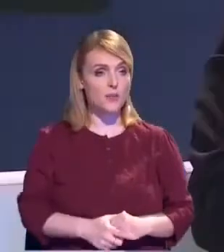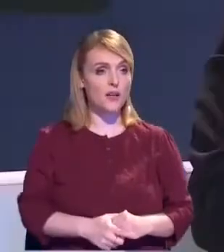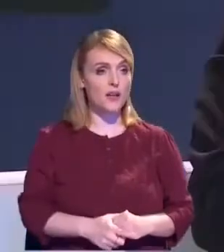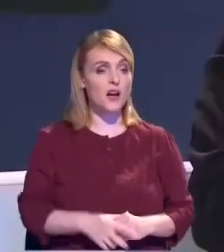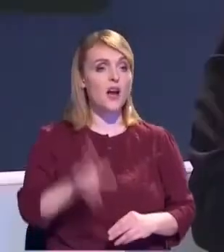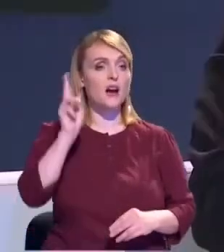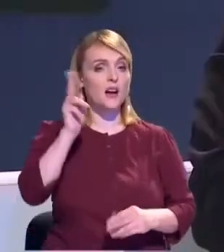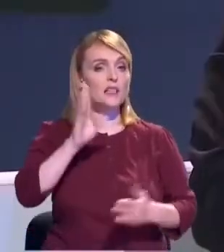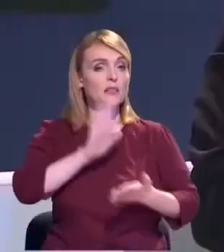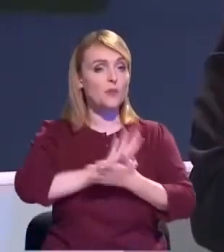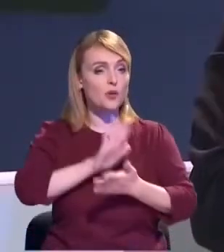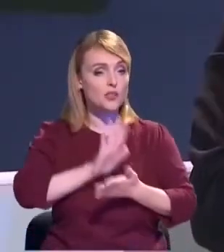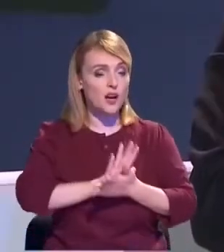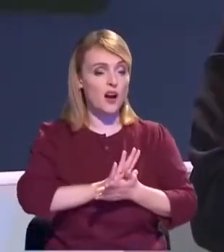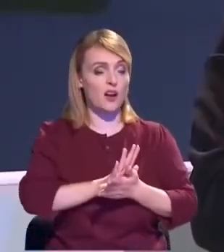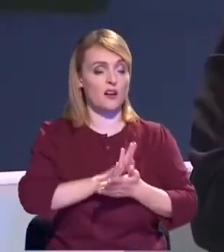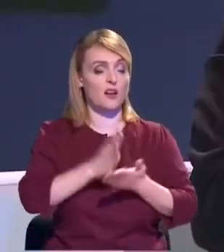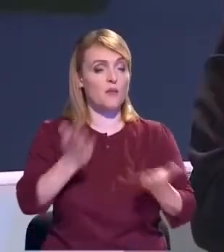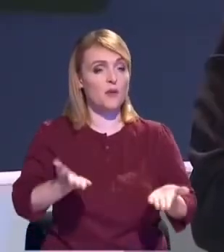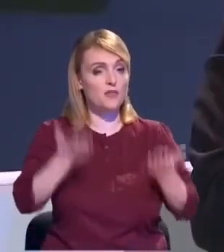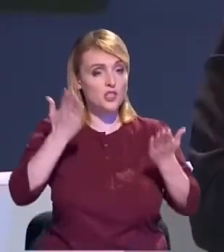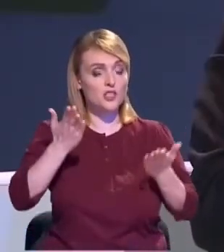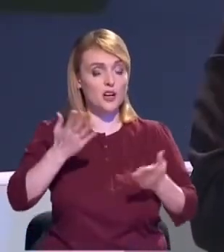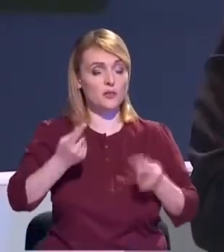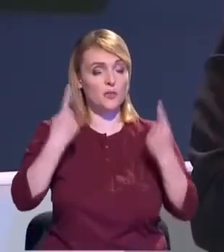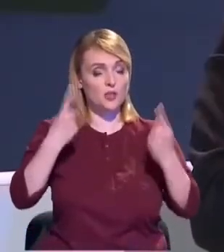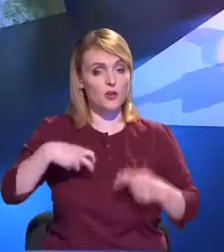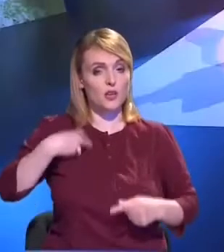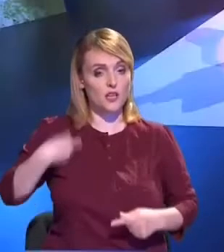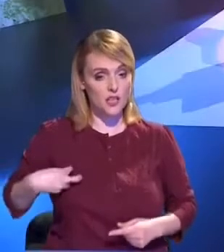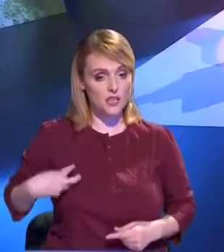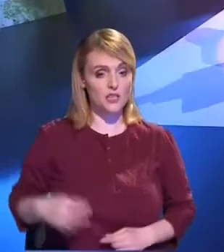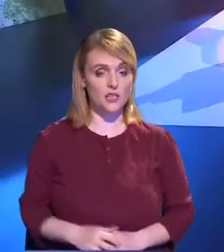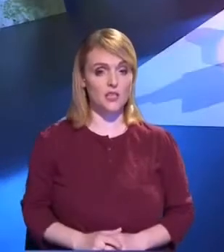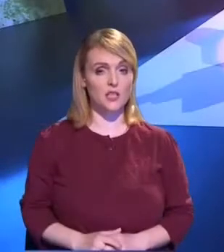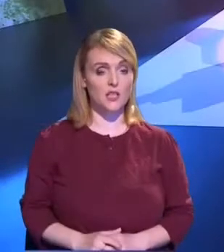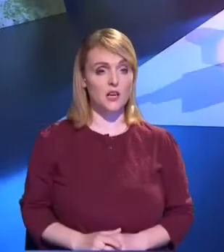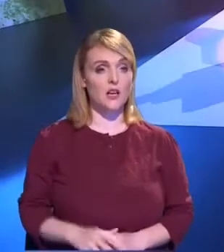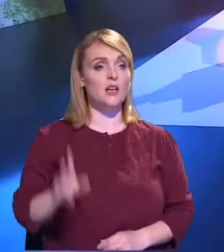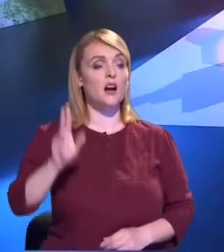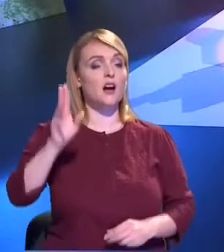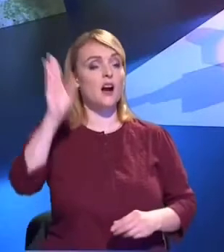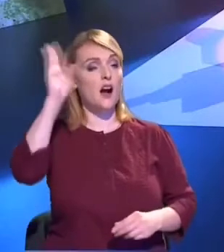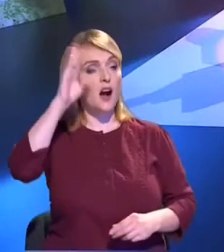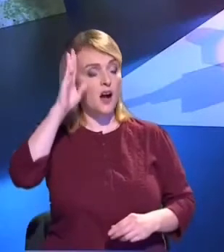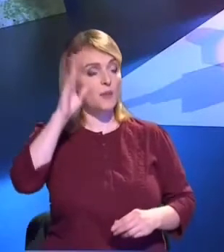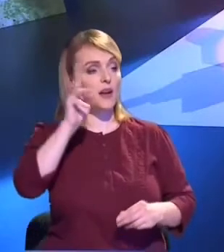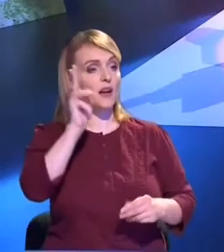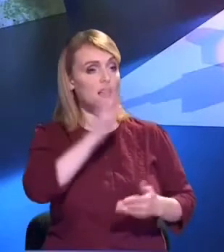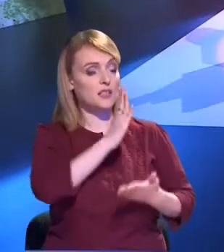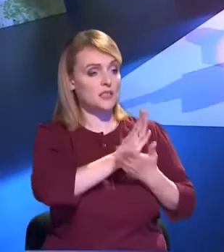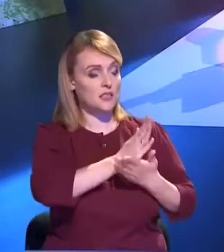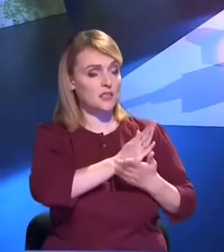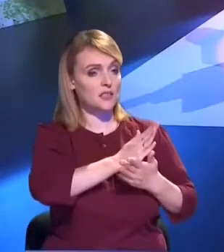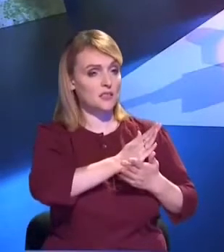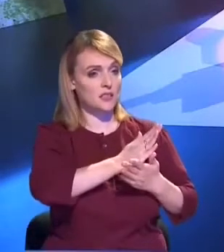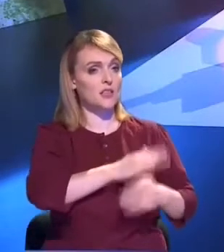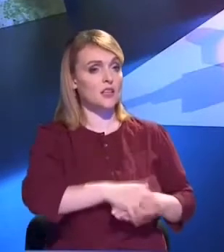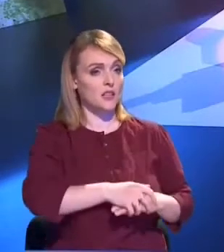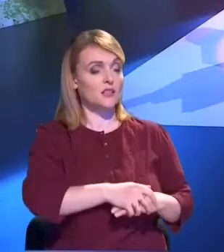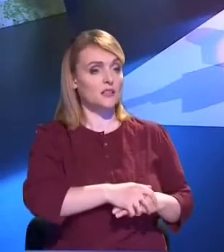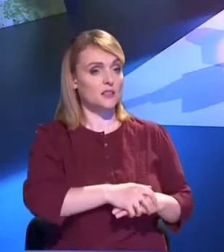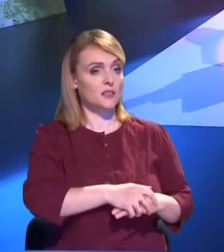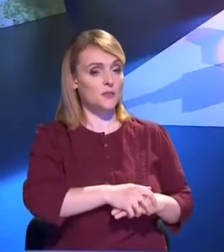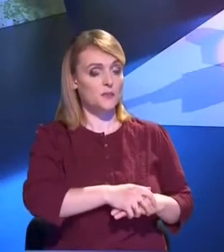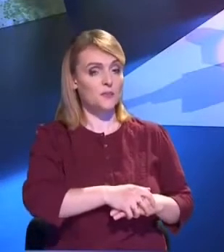un pericol crescut atât pentru apele de suprafață, cât și ulterior pentru mediu.